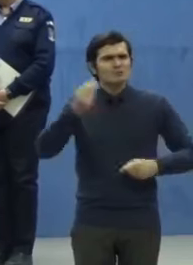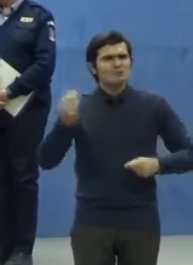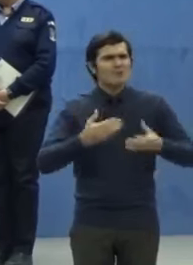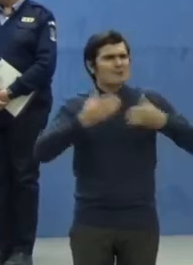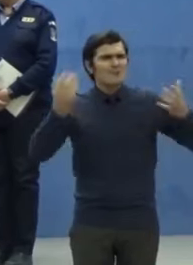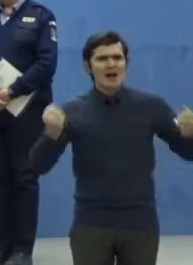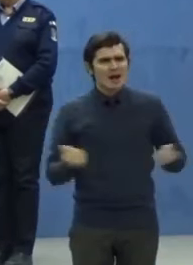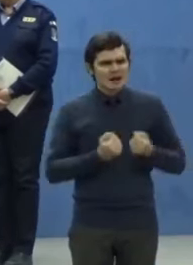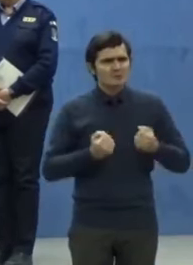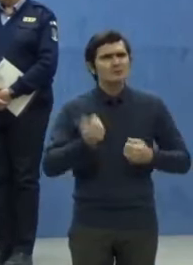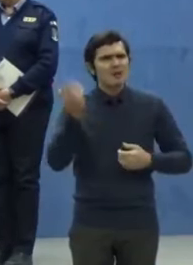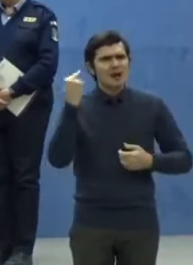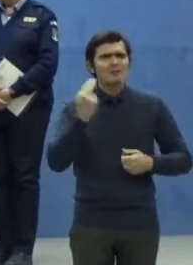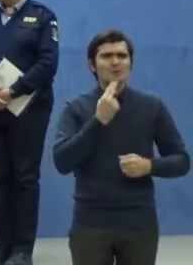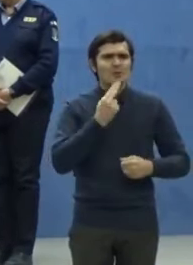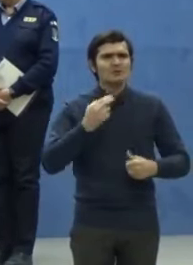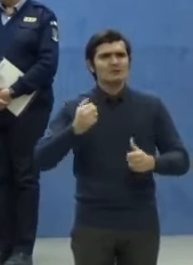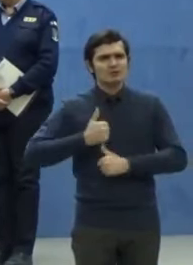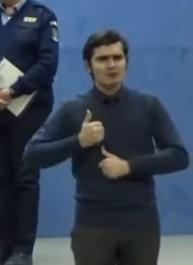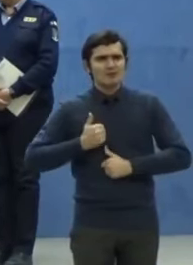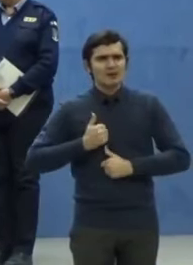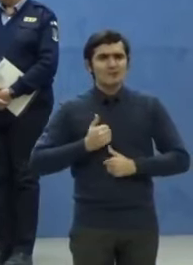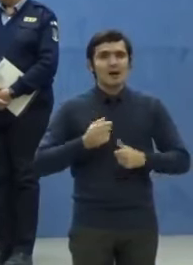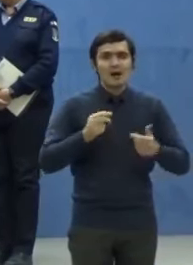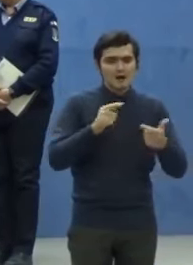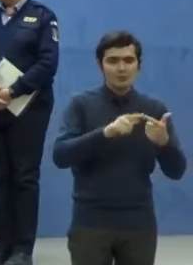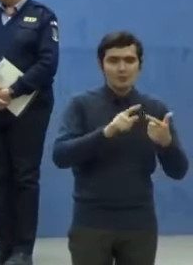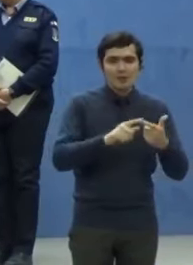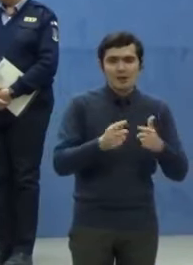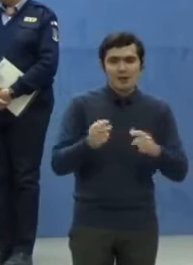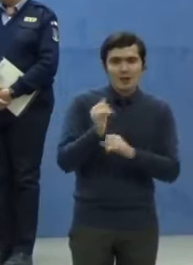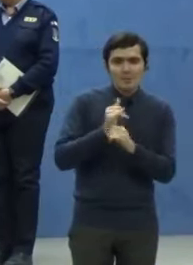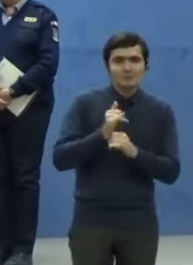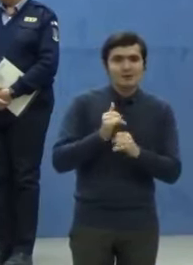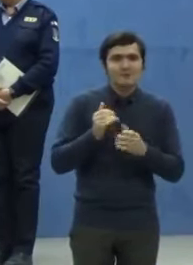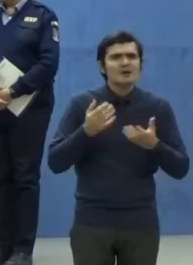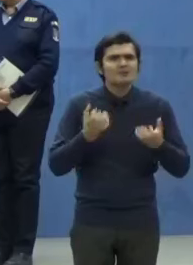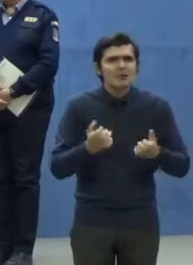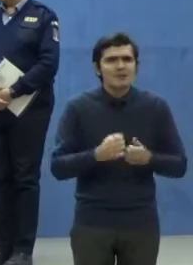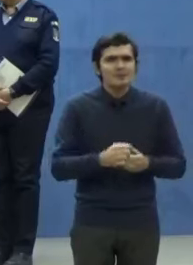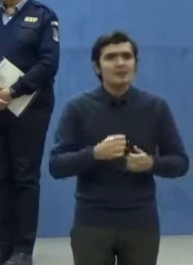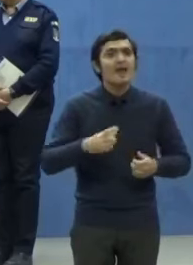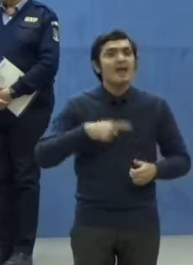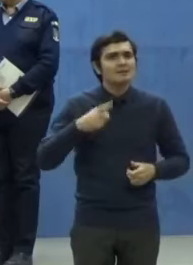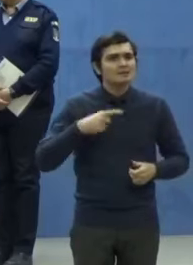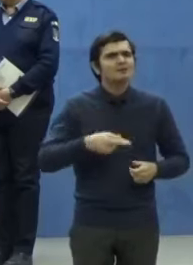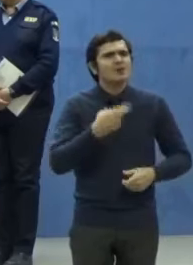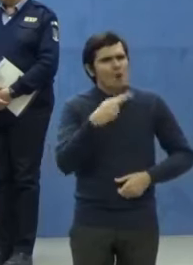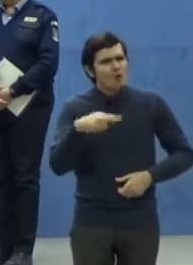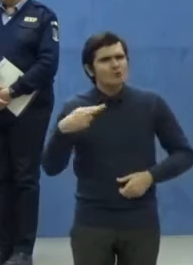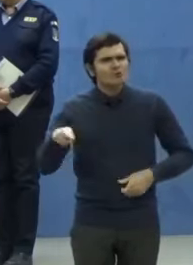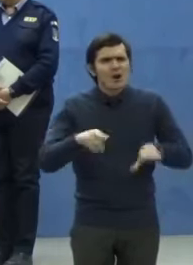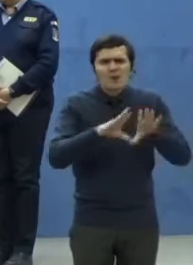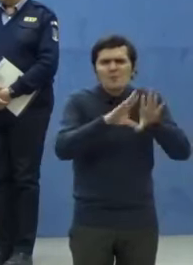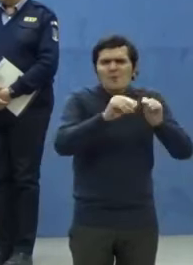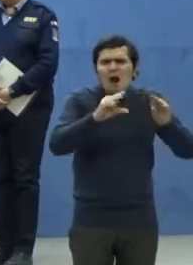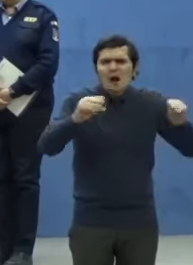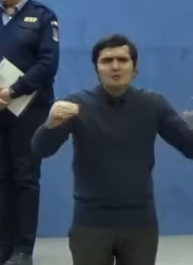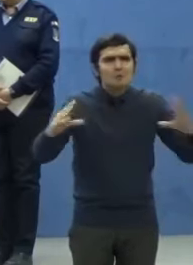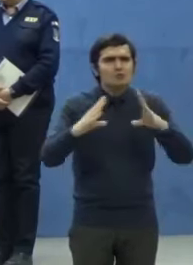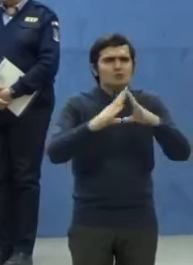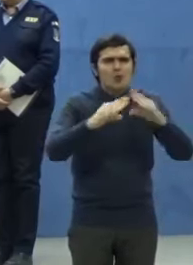poliție și jandarmerie, este acela că sunt încă foarte mulți români care nu